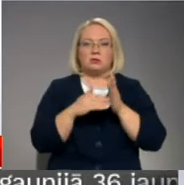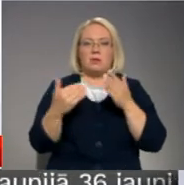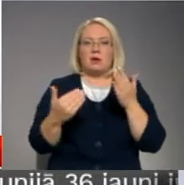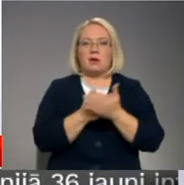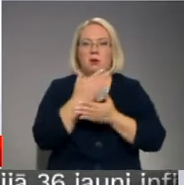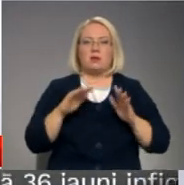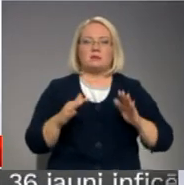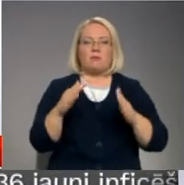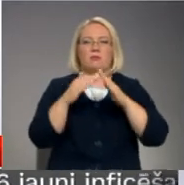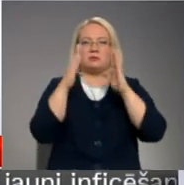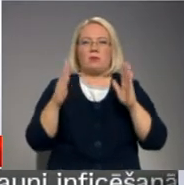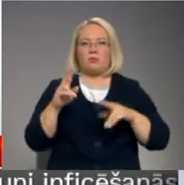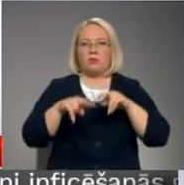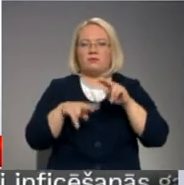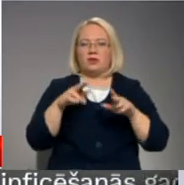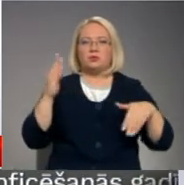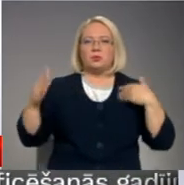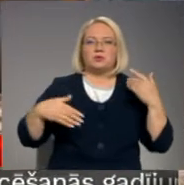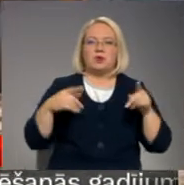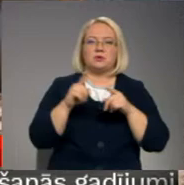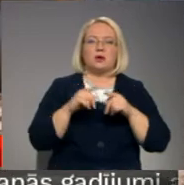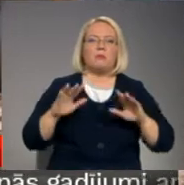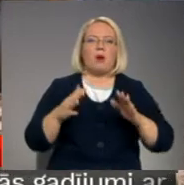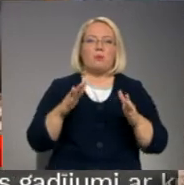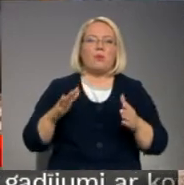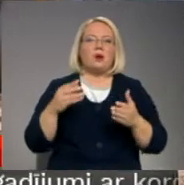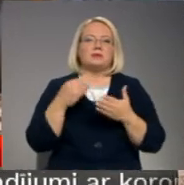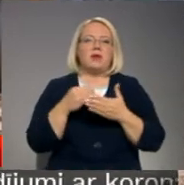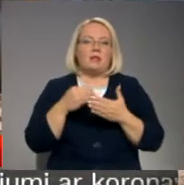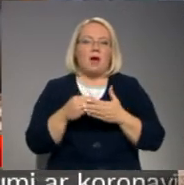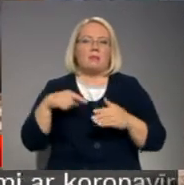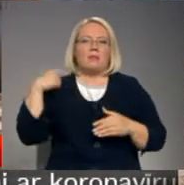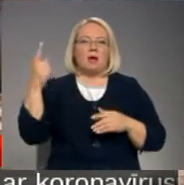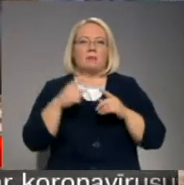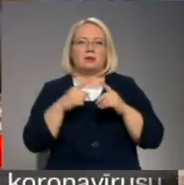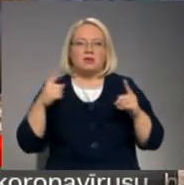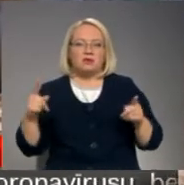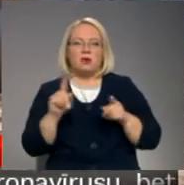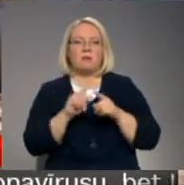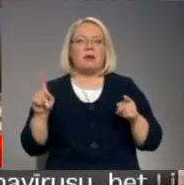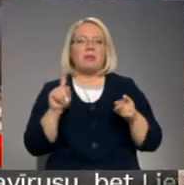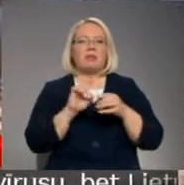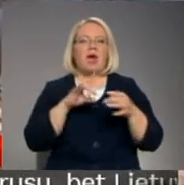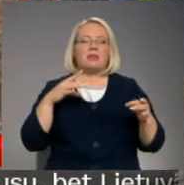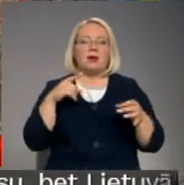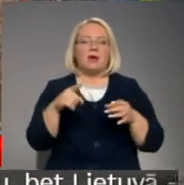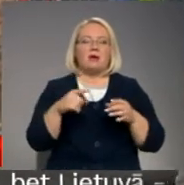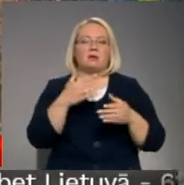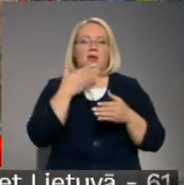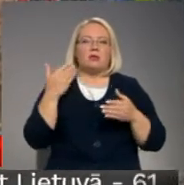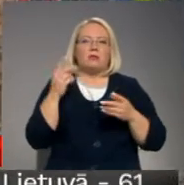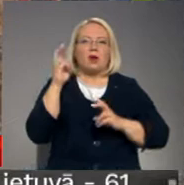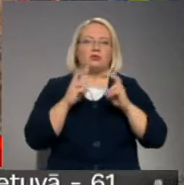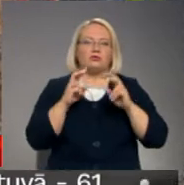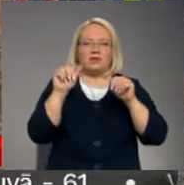katlu mājas būvniecību dara bažīgus gan par apkursa tarifu nākamajā sezonā, gan par neatkarīgāku siltumenerģijas ražošanas izveidi.